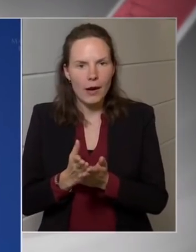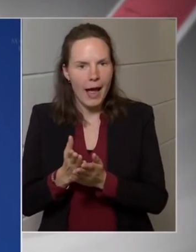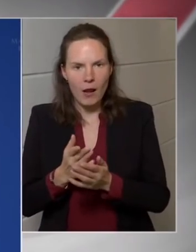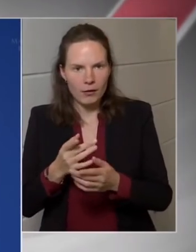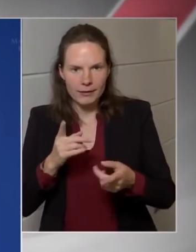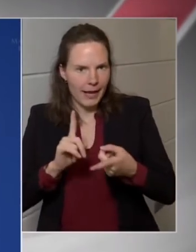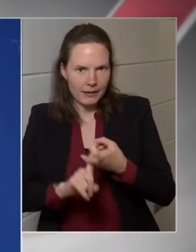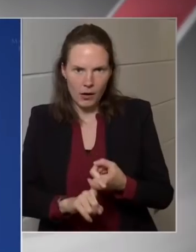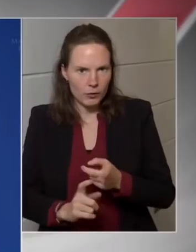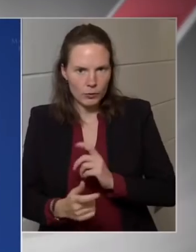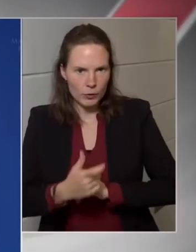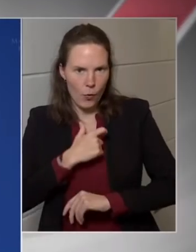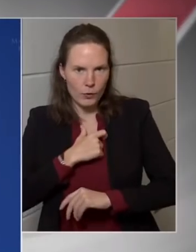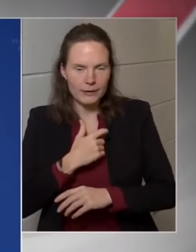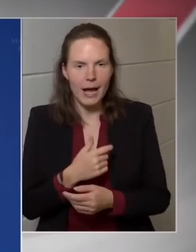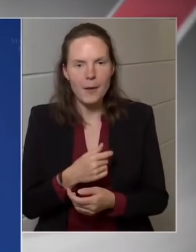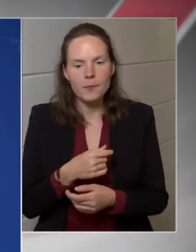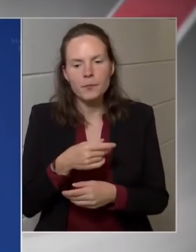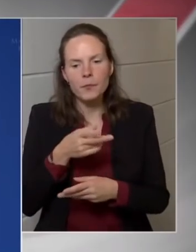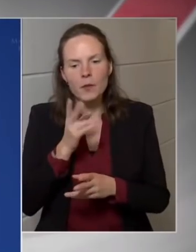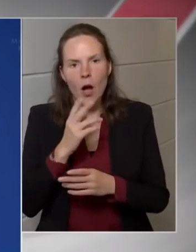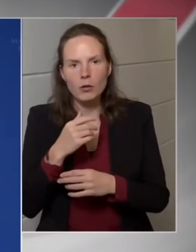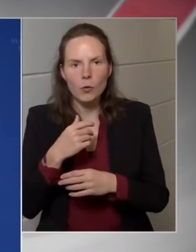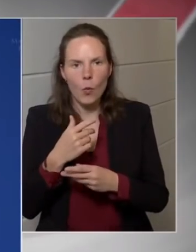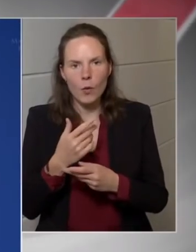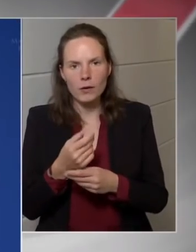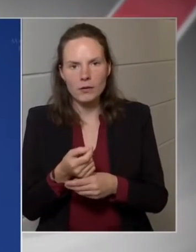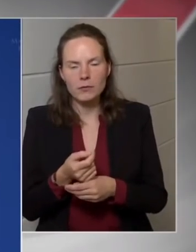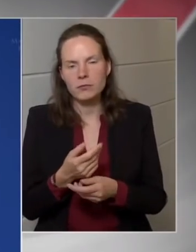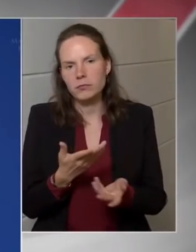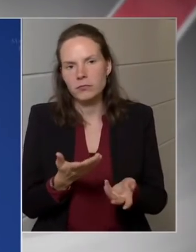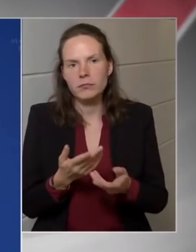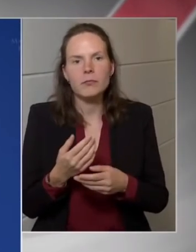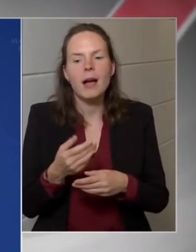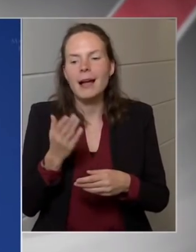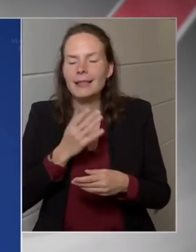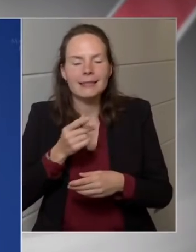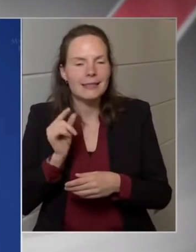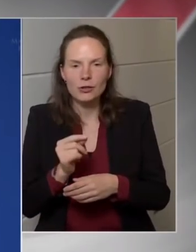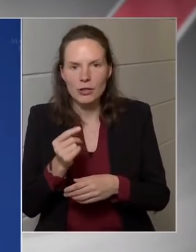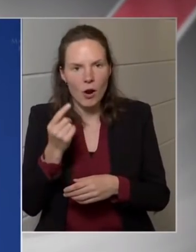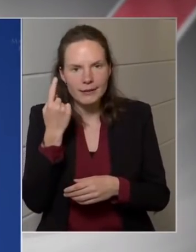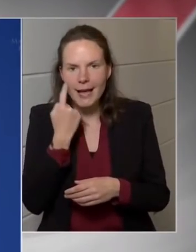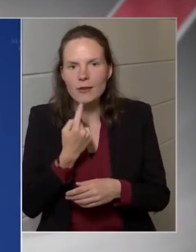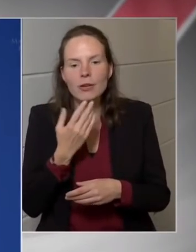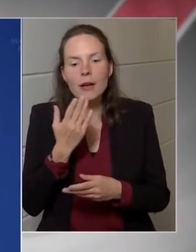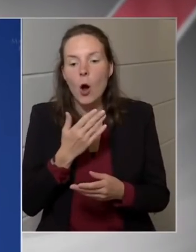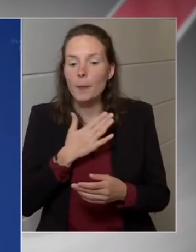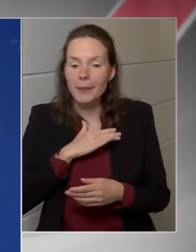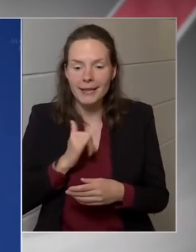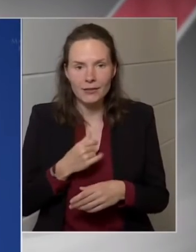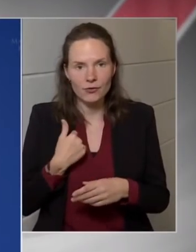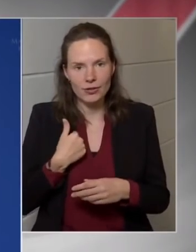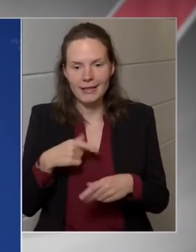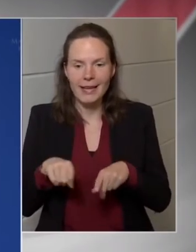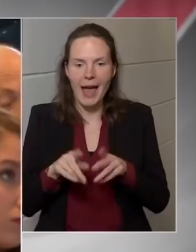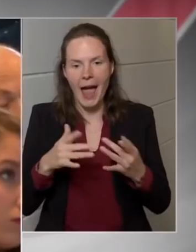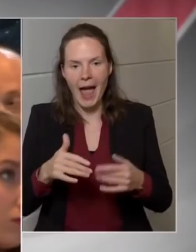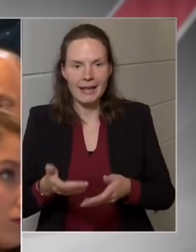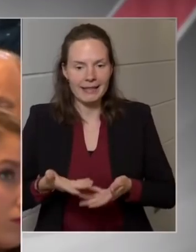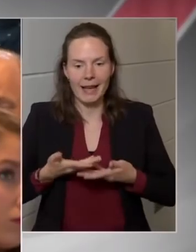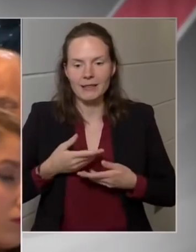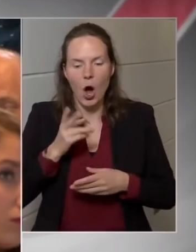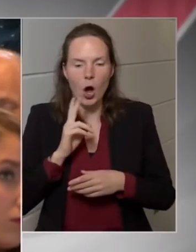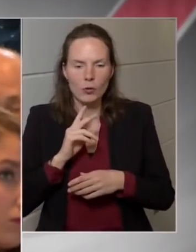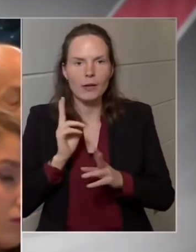át éppen ezért az én kérésemre, akkor ügyhözhet erre kicsi az esély, de ha mégis ebben a helyzetben kerülök, akkor kell majd erre a kérdésre nekem választ adni. Felmerült a